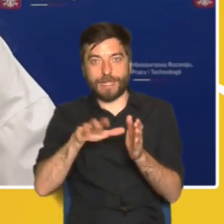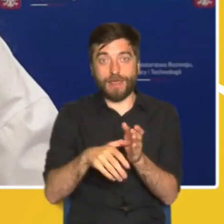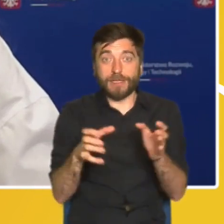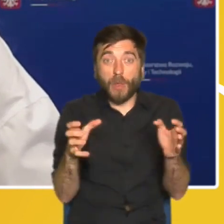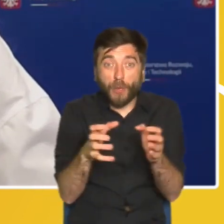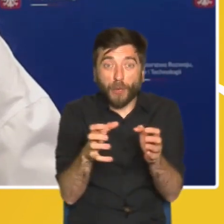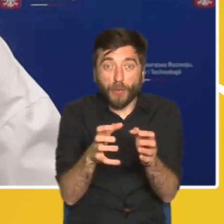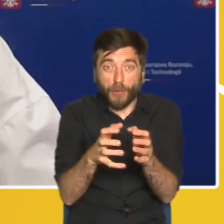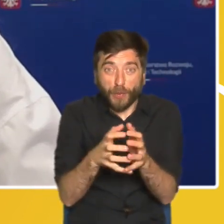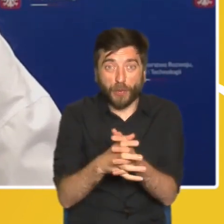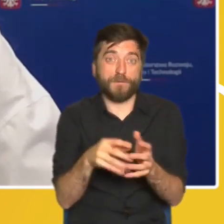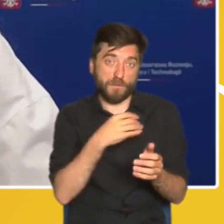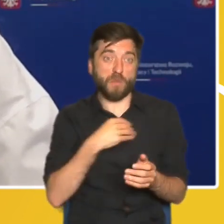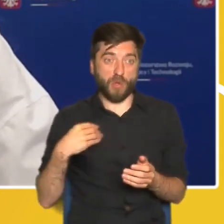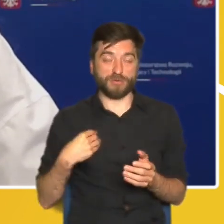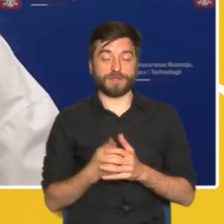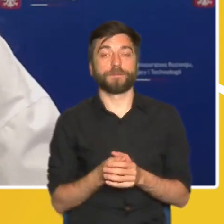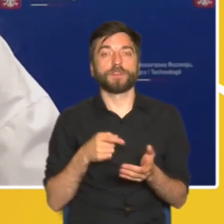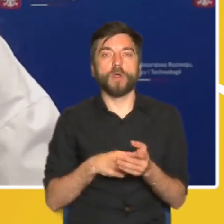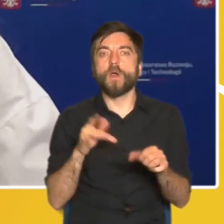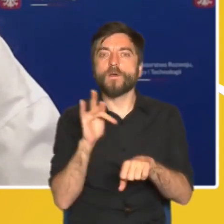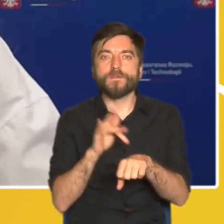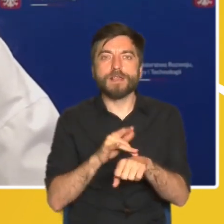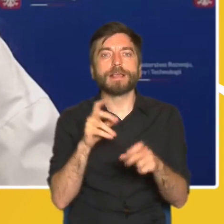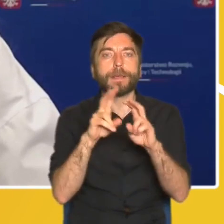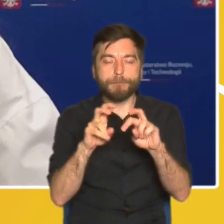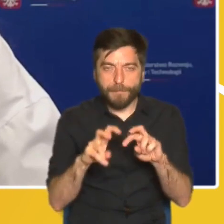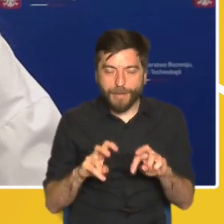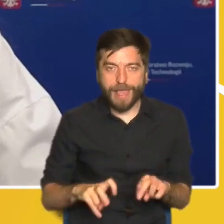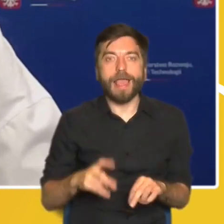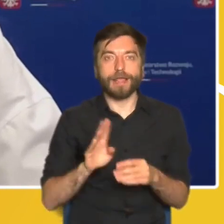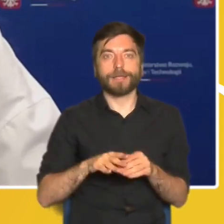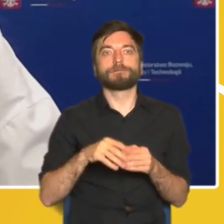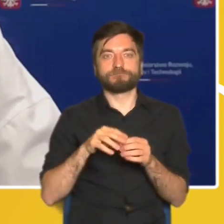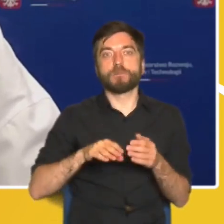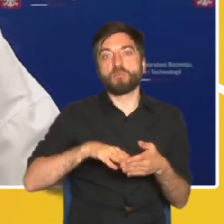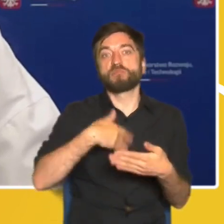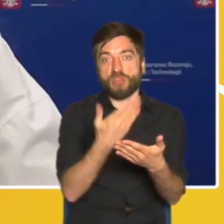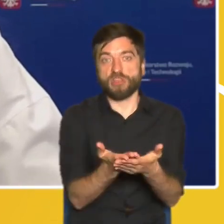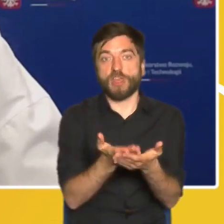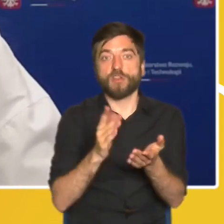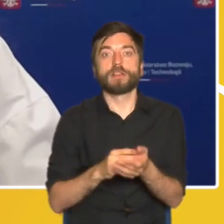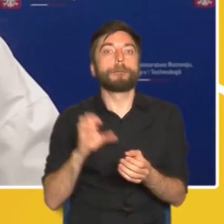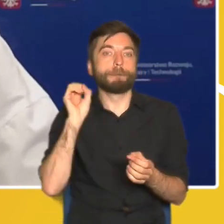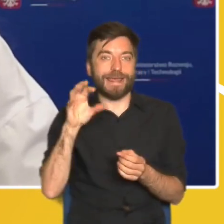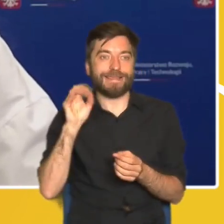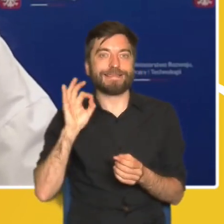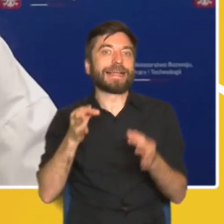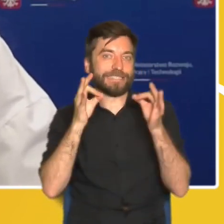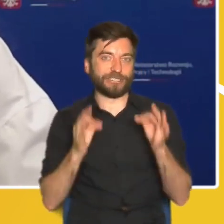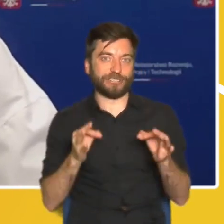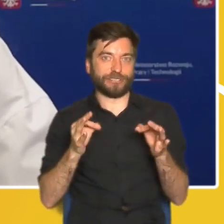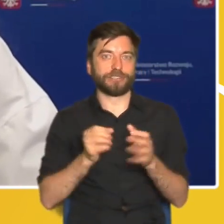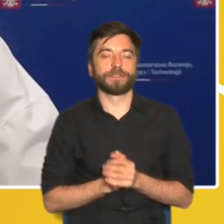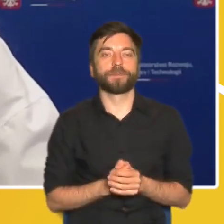na gruncie polskim. Wyniki tych badań zostaną szczegółowo przedstawione w kolejnych prezentacjach dzisiejszej